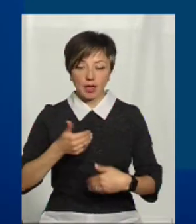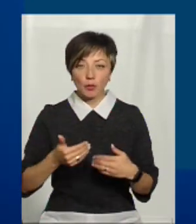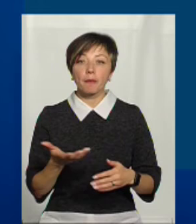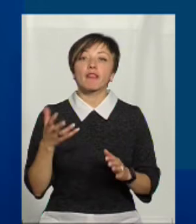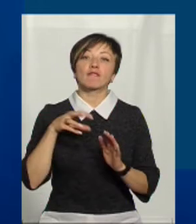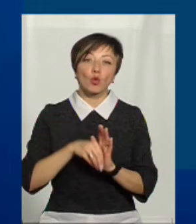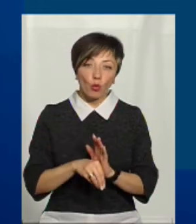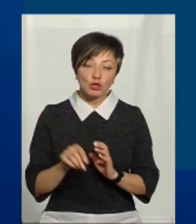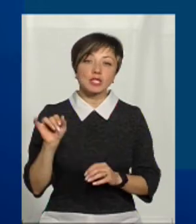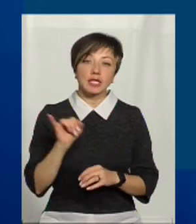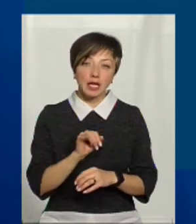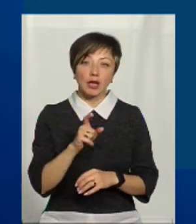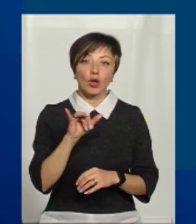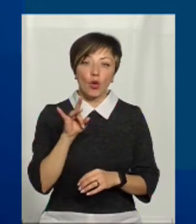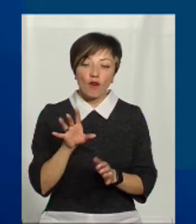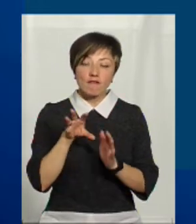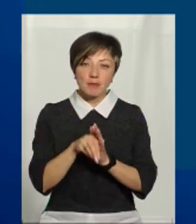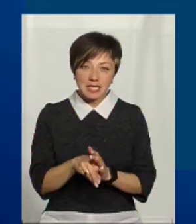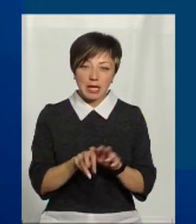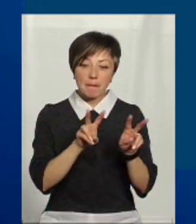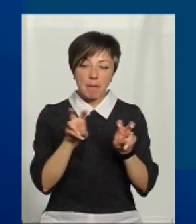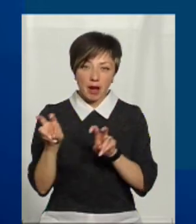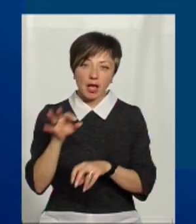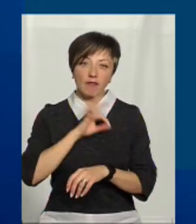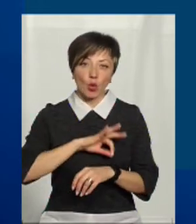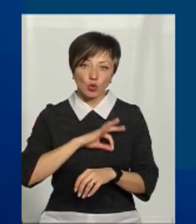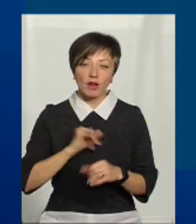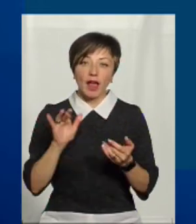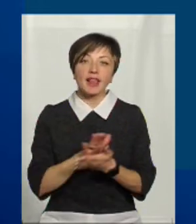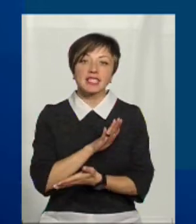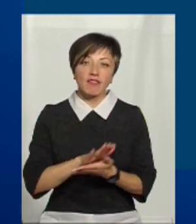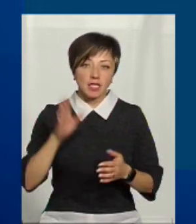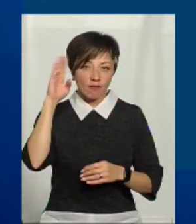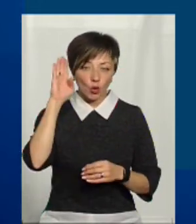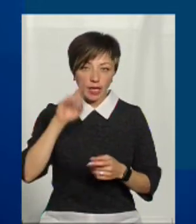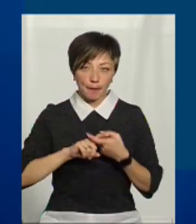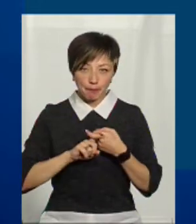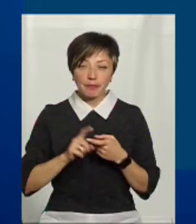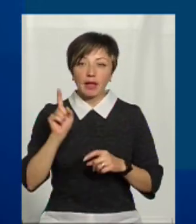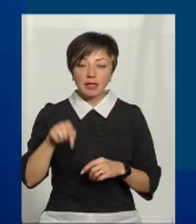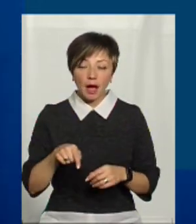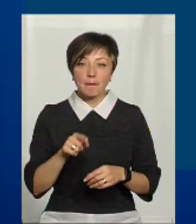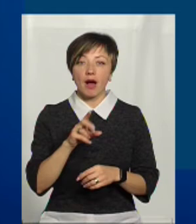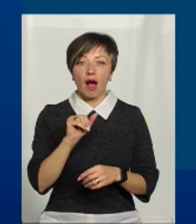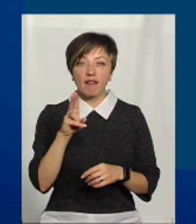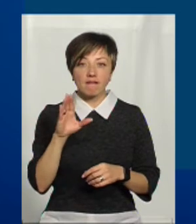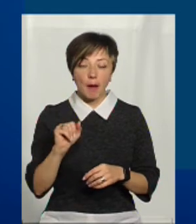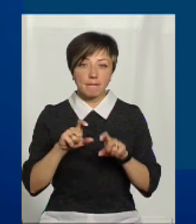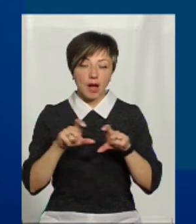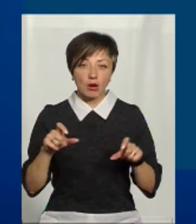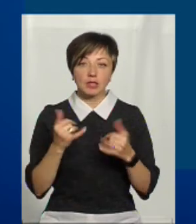тому числі, і хлоромісних препаратів, які використовуються для дезінфекції води. В даному аквапарку, зараз,